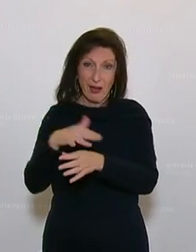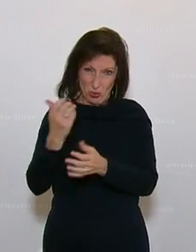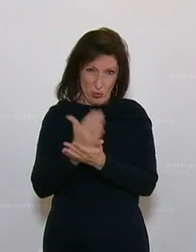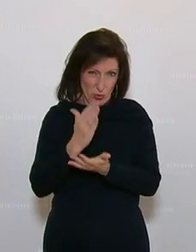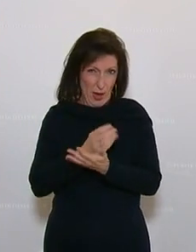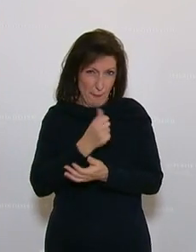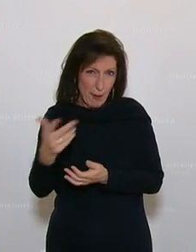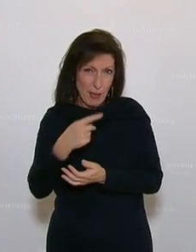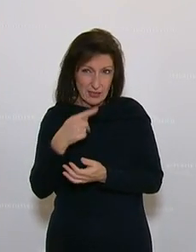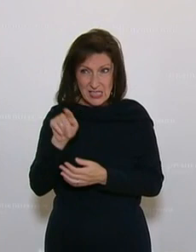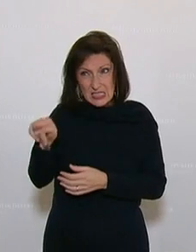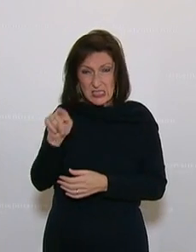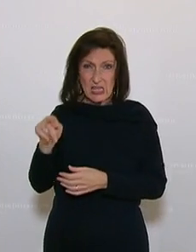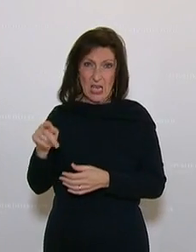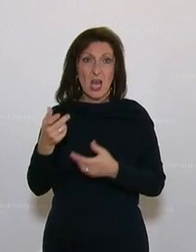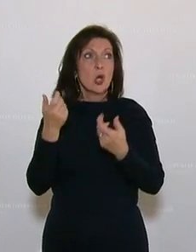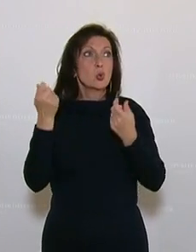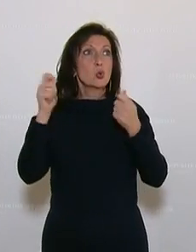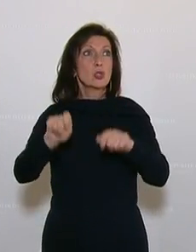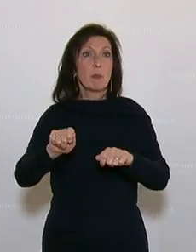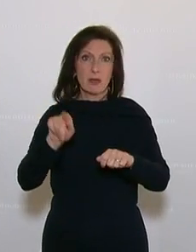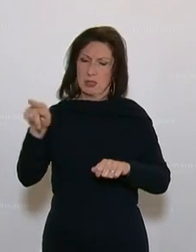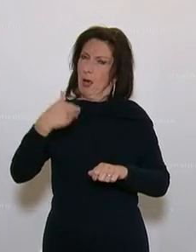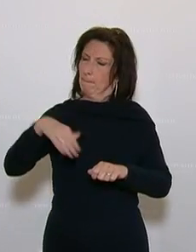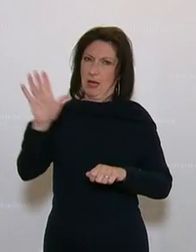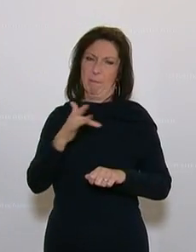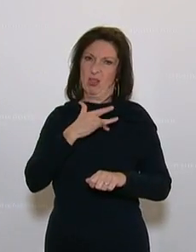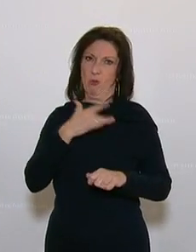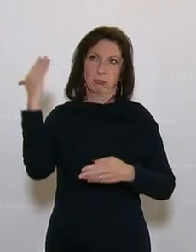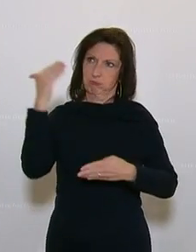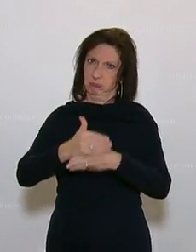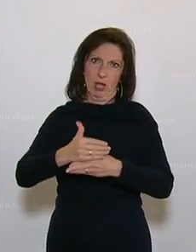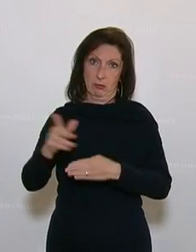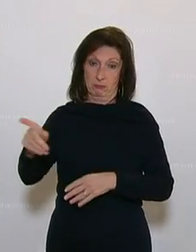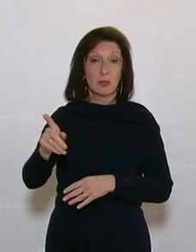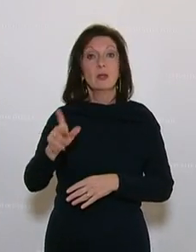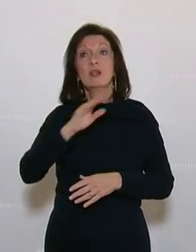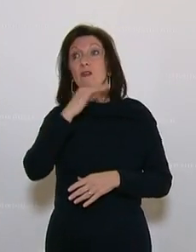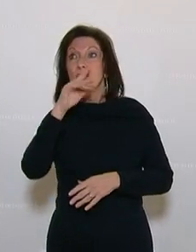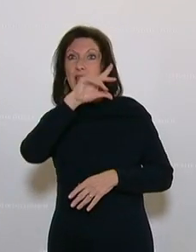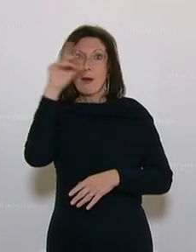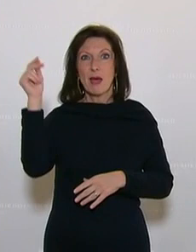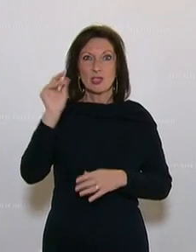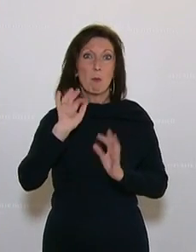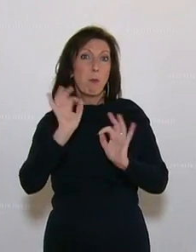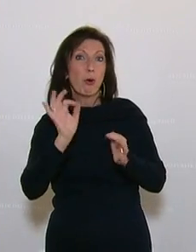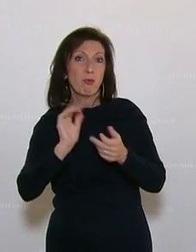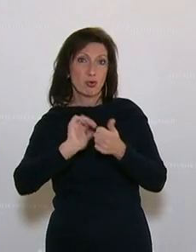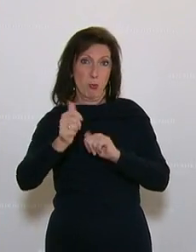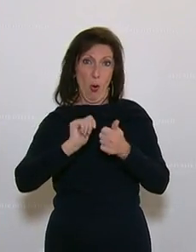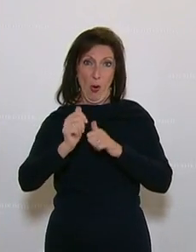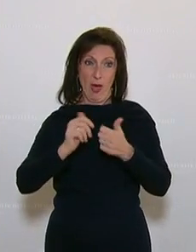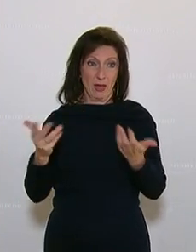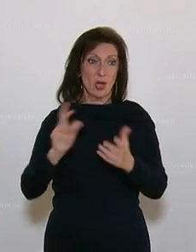die mitunter am stärksten und am härtesten von den Schließungen betroffen sind. Für viele Menschen ist Sport ihr Beruf, sei es für Profisportler oder für